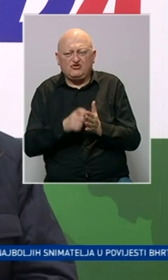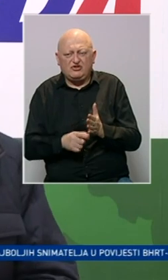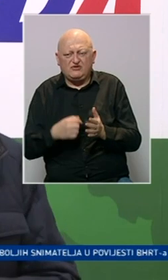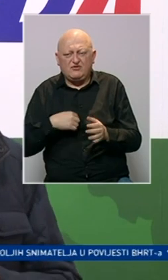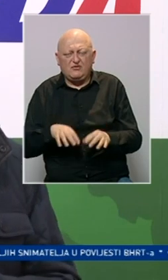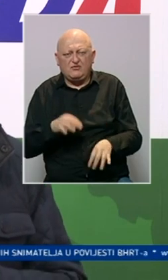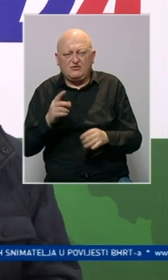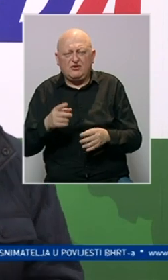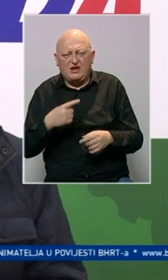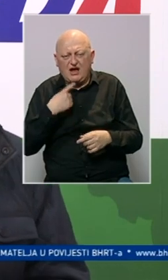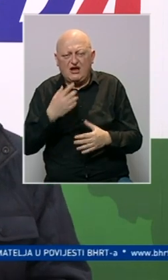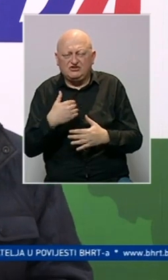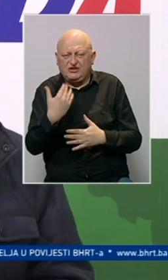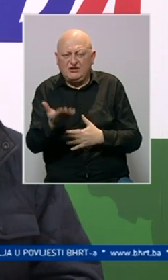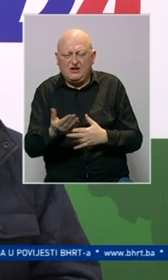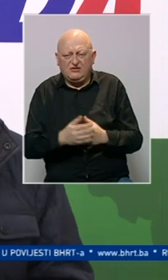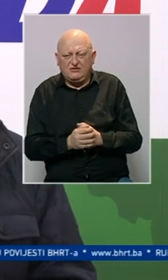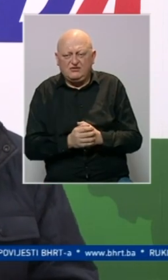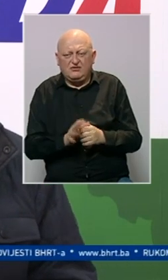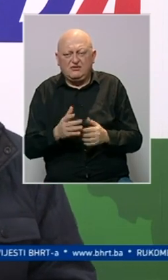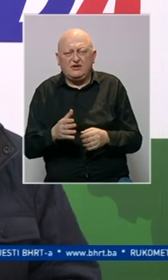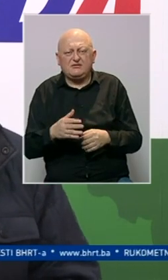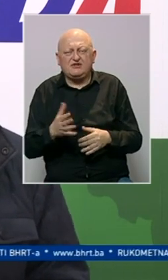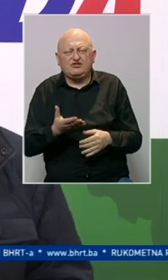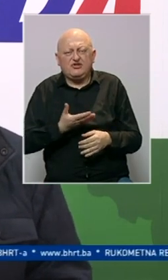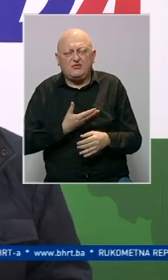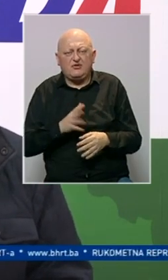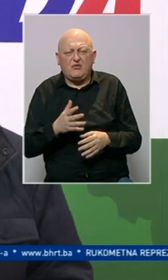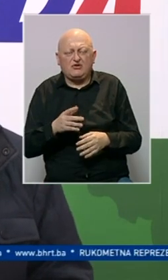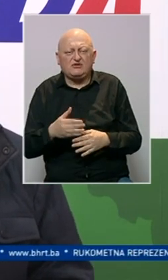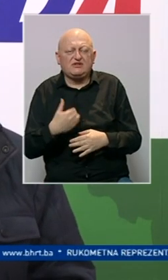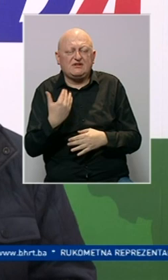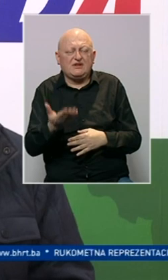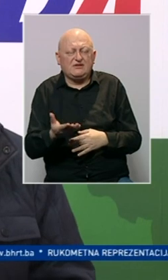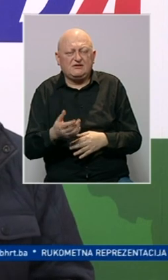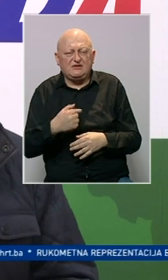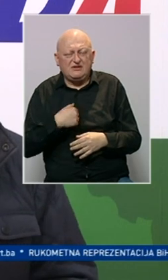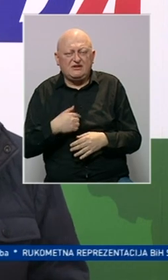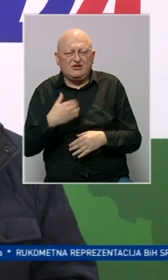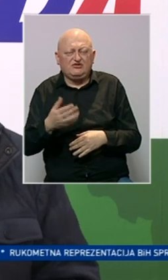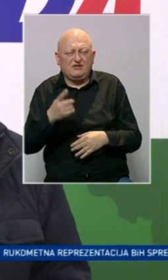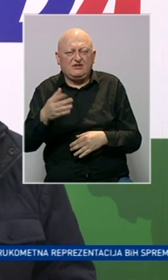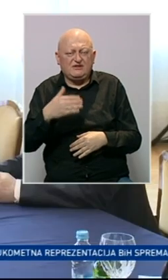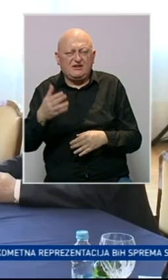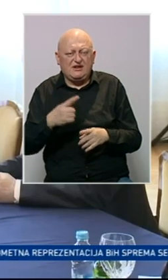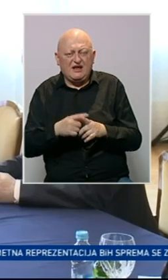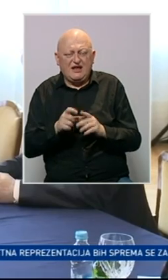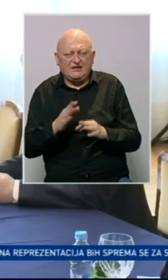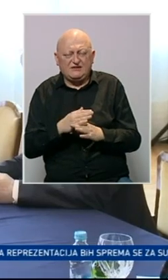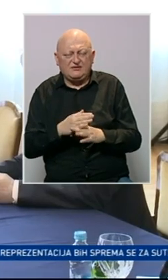svoje birače s tim da je nešto dao. Ali da bi se nešto dobilo morat će se idati, dakle i sa naše strane i sa strane ADZ.